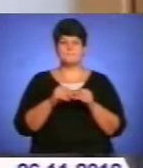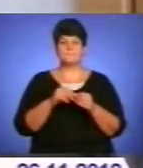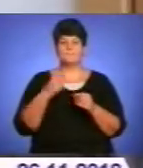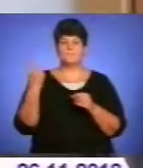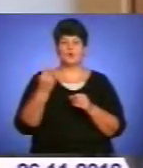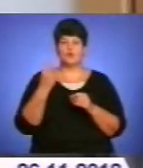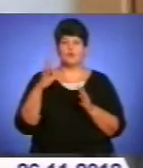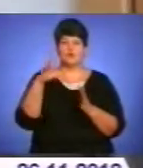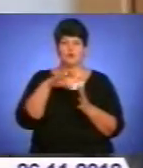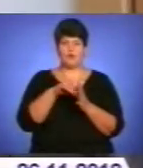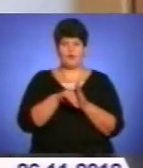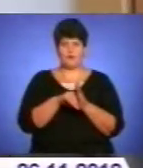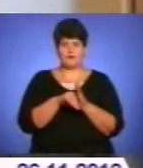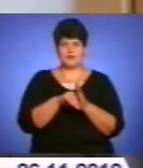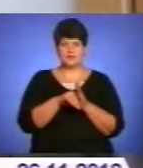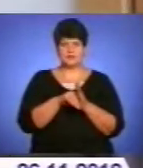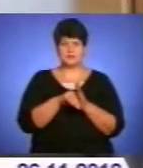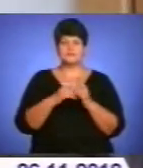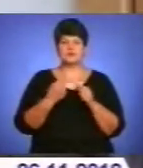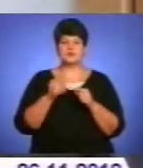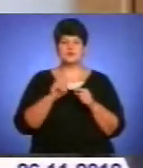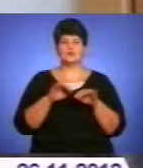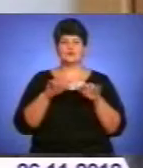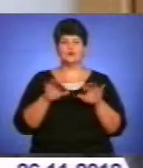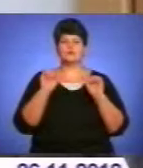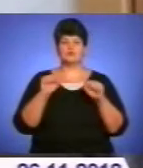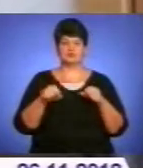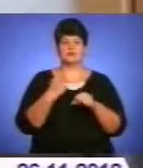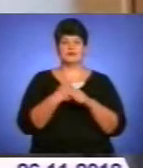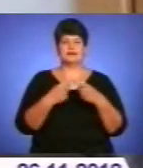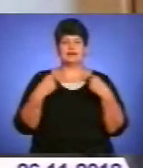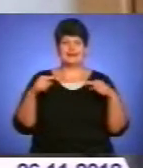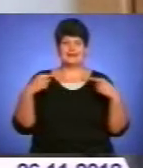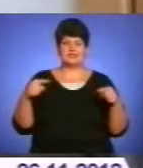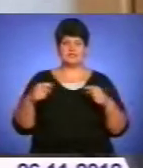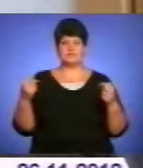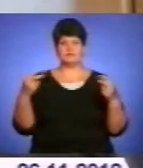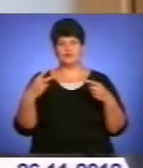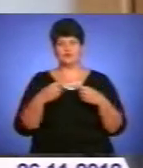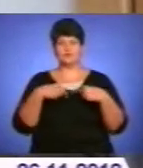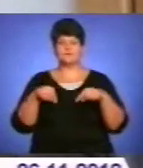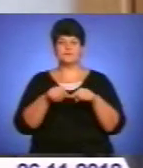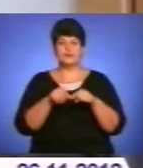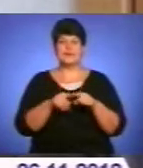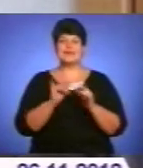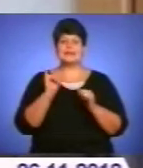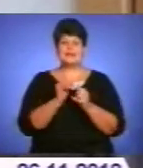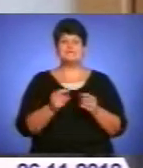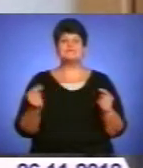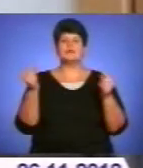йде мова, що це діяльність, яку може здійснювати будь-який інший спеціалізований суб'єкт. І відповідно,